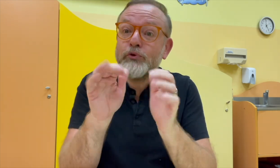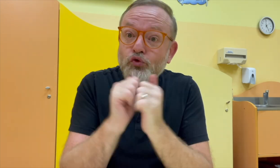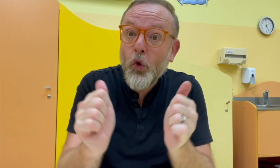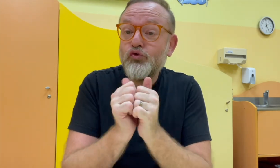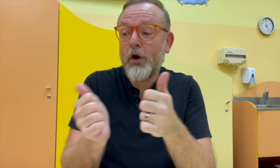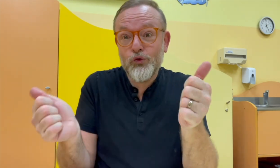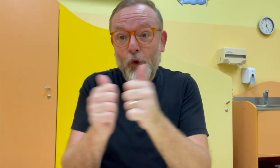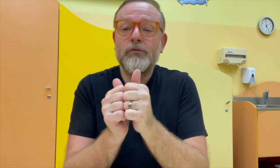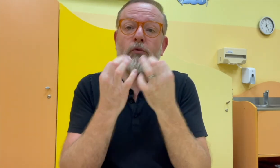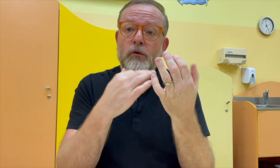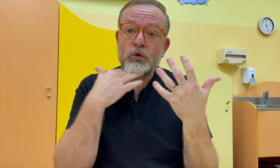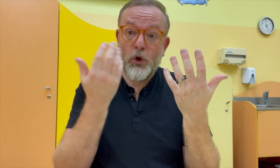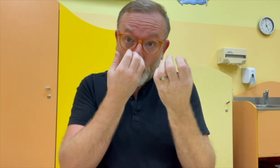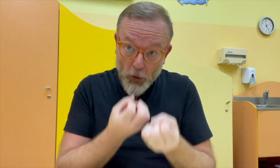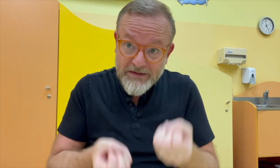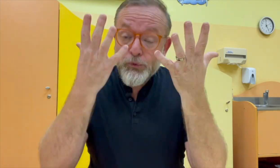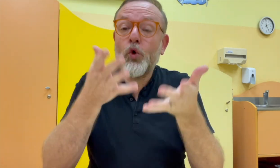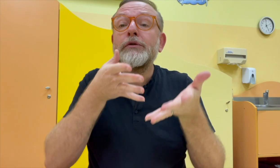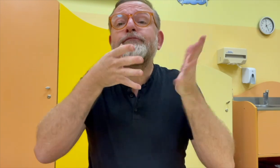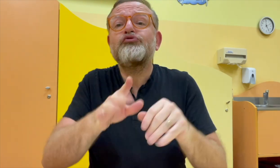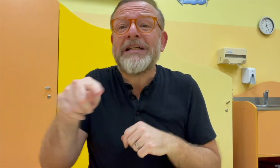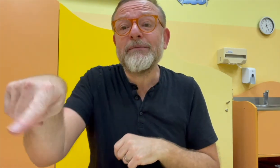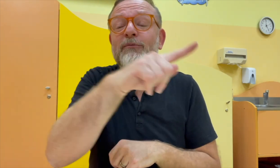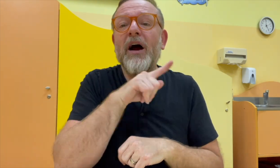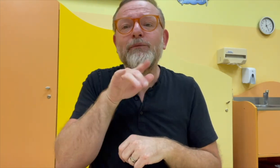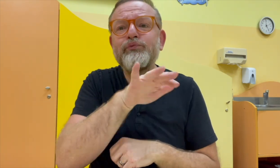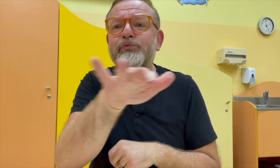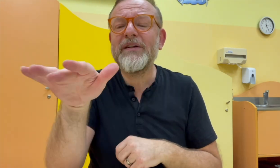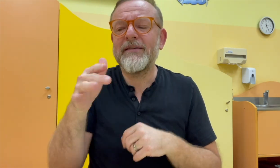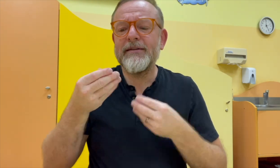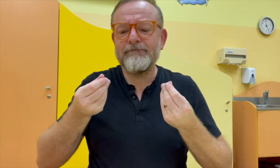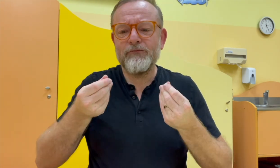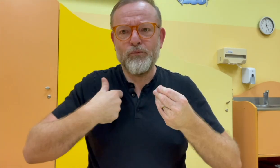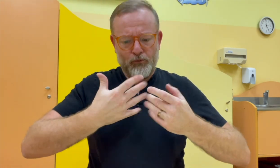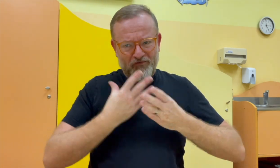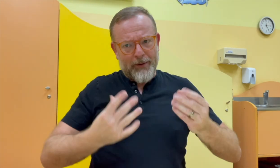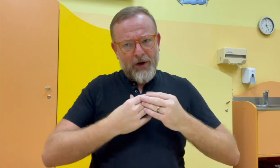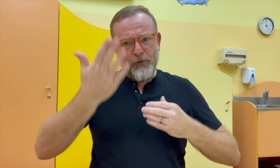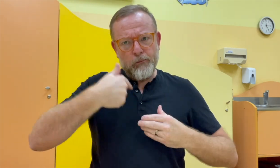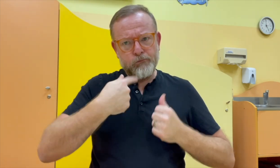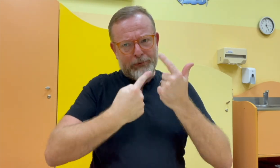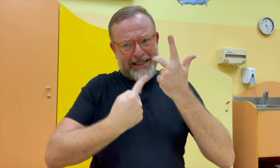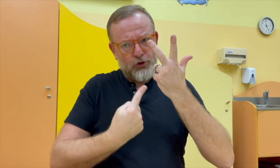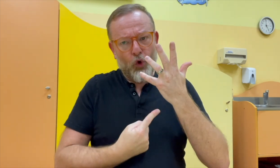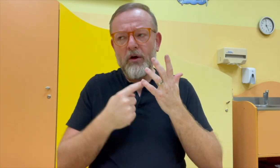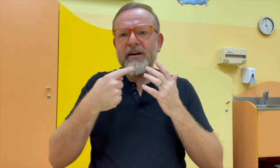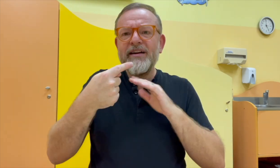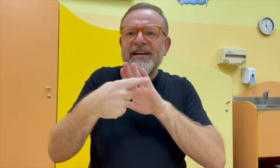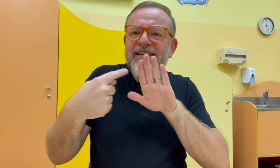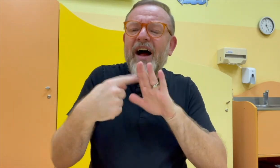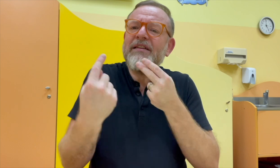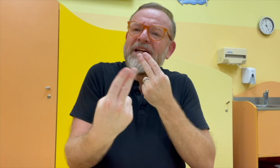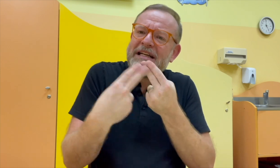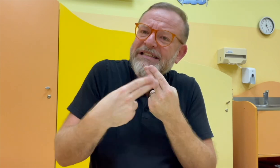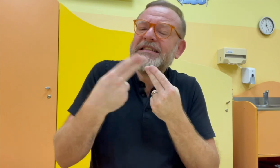aby tam byly oba dva. Já bych si moc přál, abychom byli úspěšní v naší týmový práci. A to, co jsem teď tady